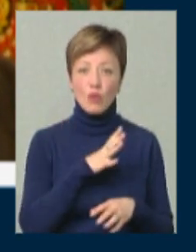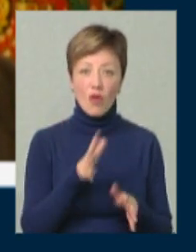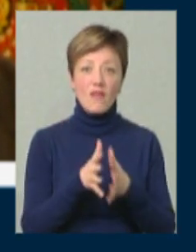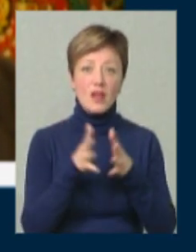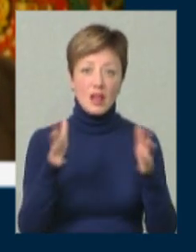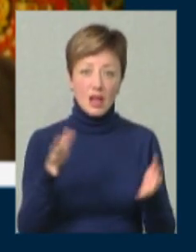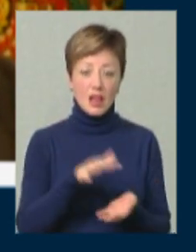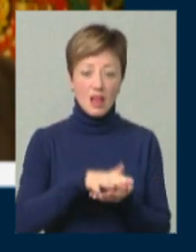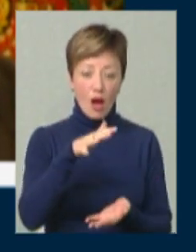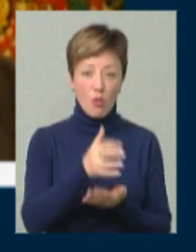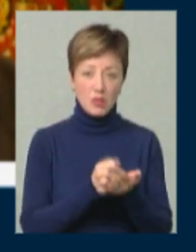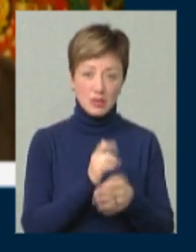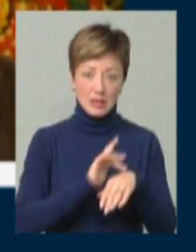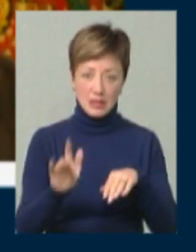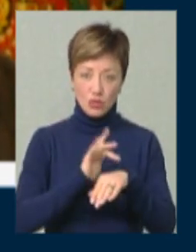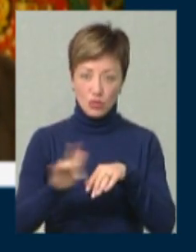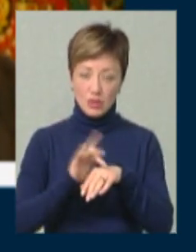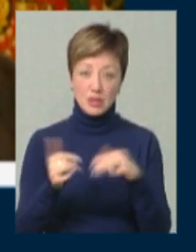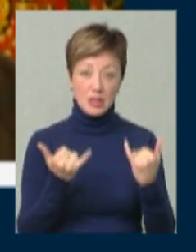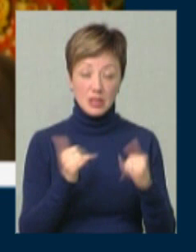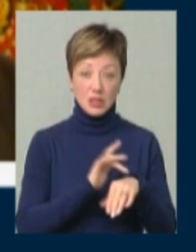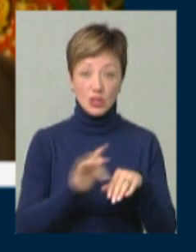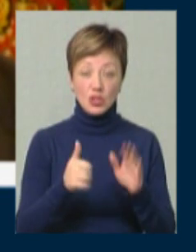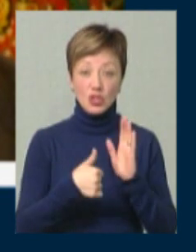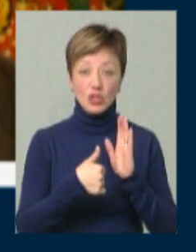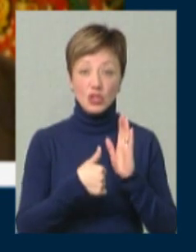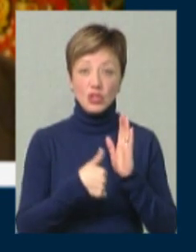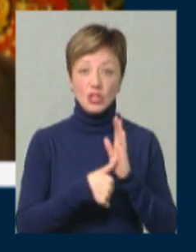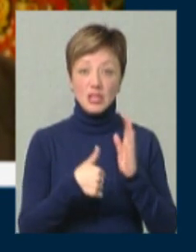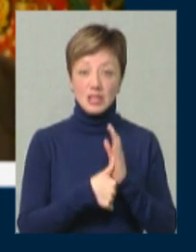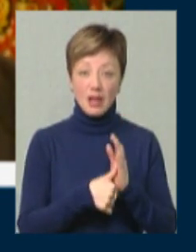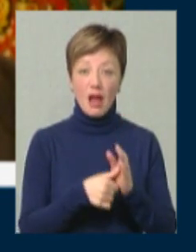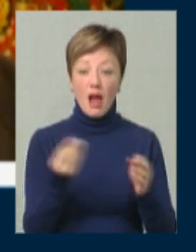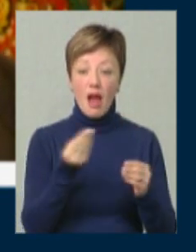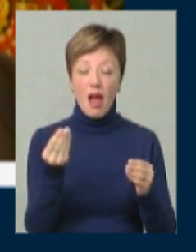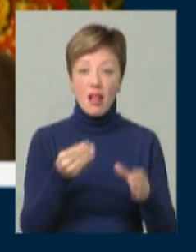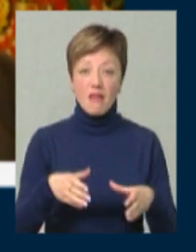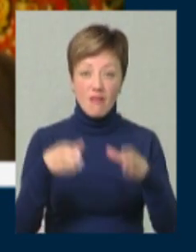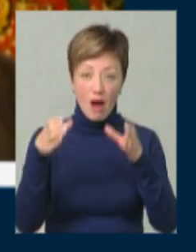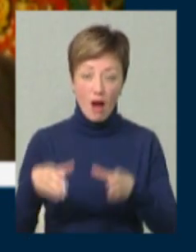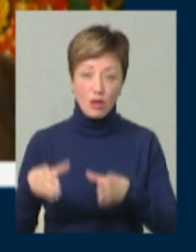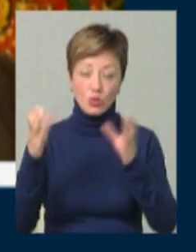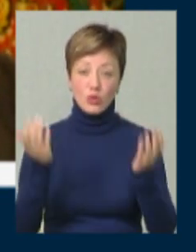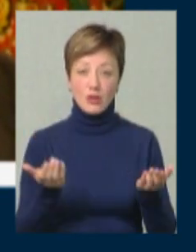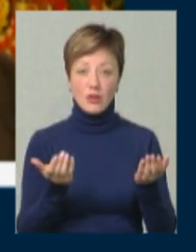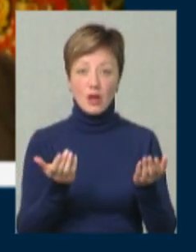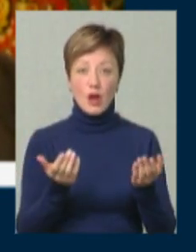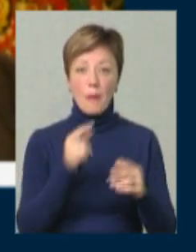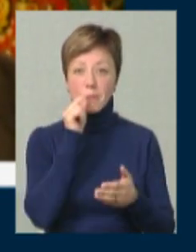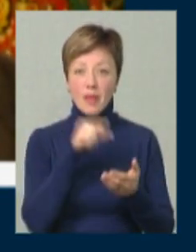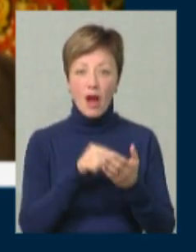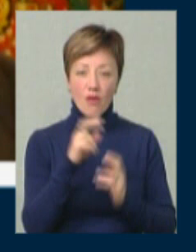велике накопичено, воно знищується. Вони зараз знищили 6 селіваторів на Сході. Вони знищили низку